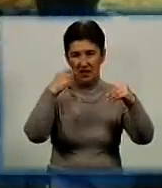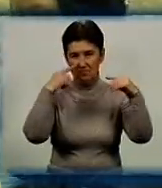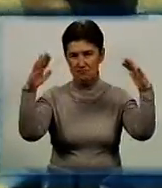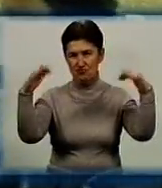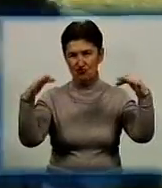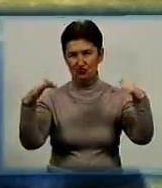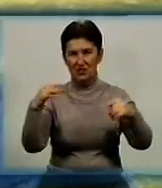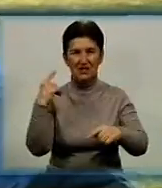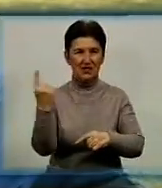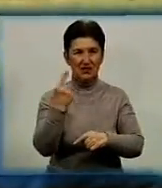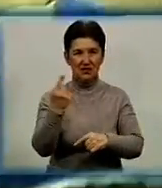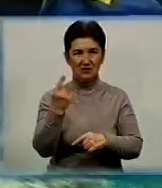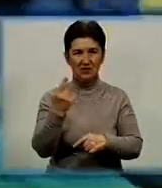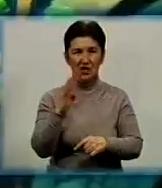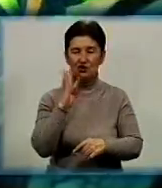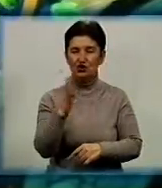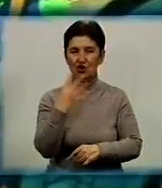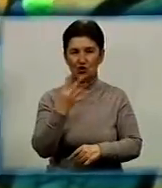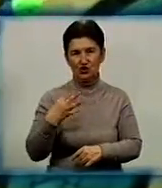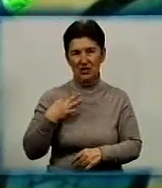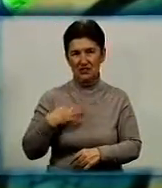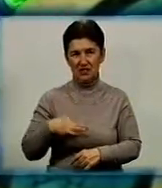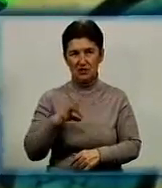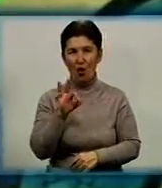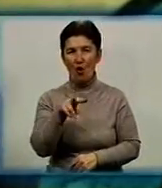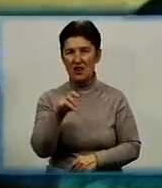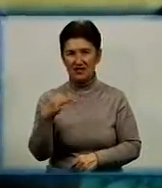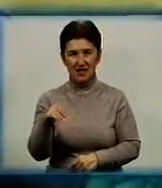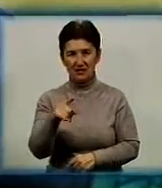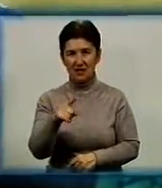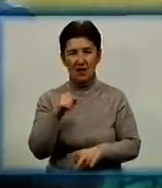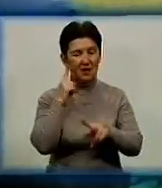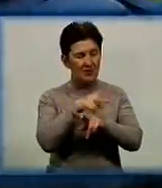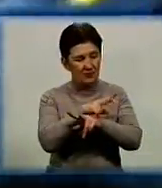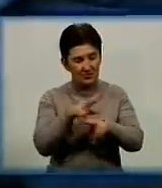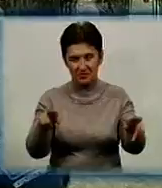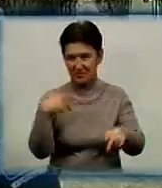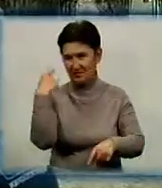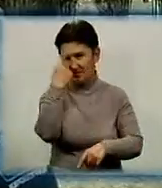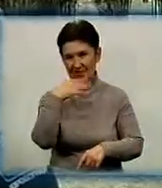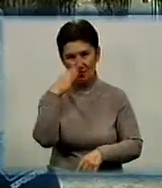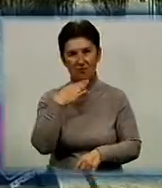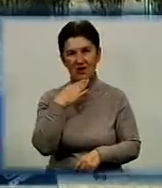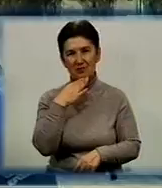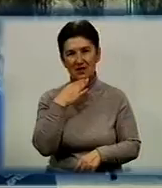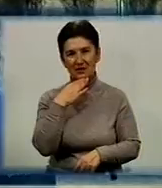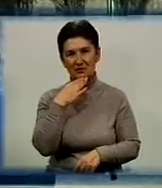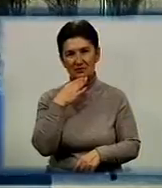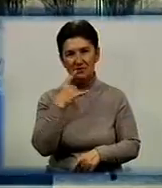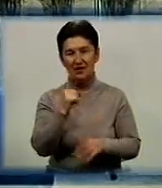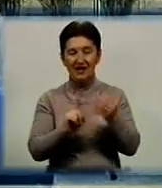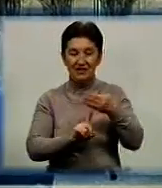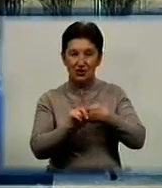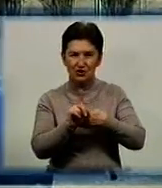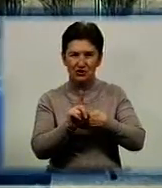чоловіком в родині залишився чотирирічний син героя – Олександр. Він, як дві краплі води, схожий на тата. Точна копія отця. Починаю